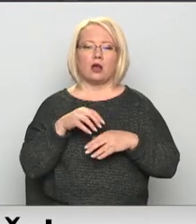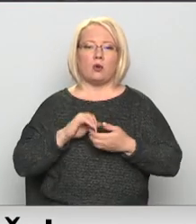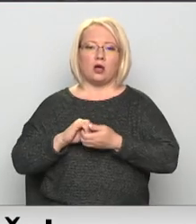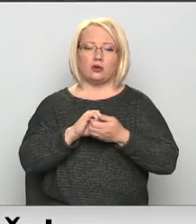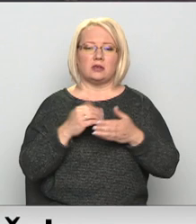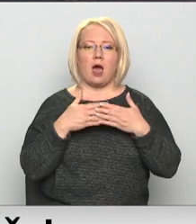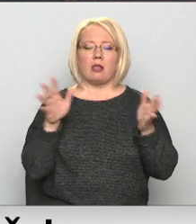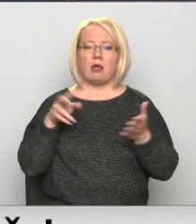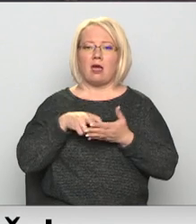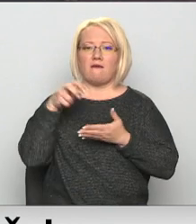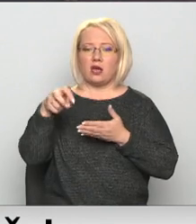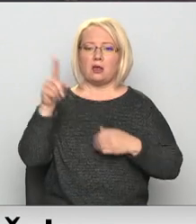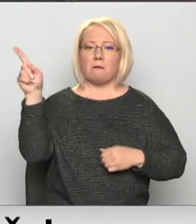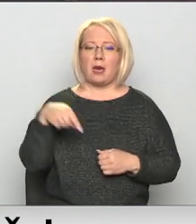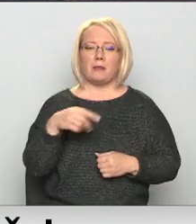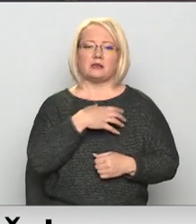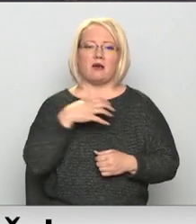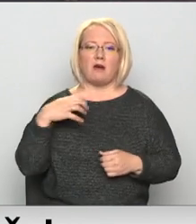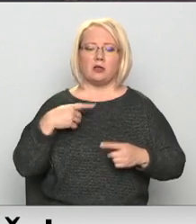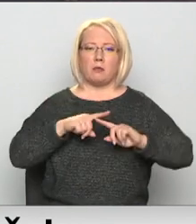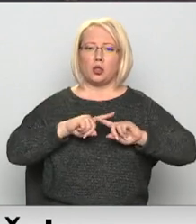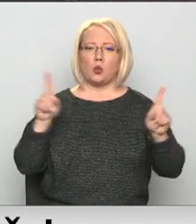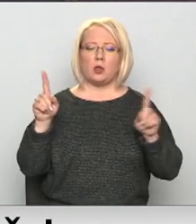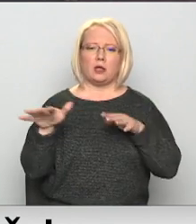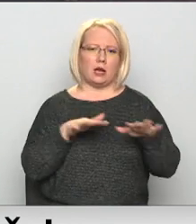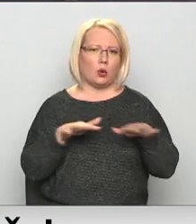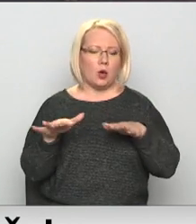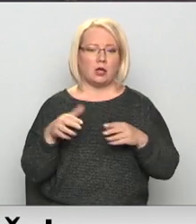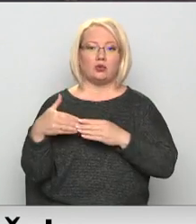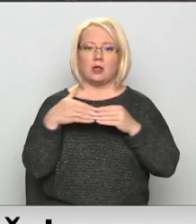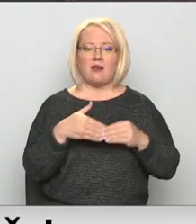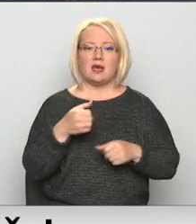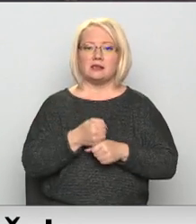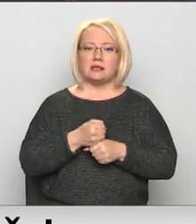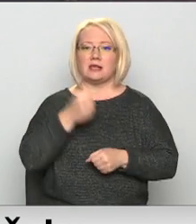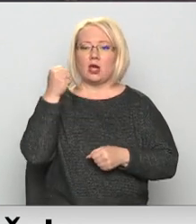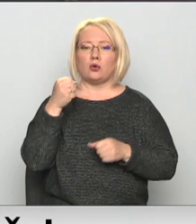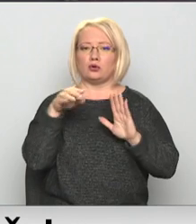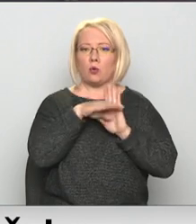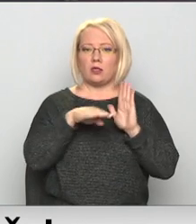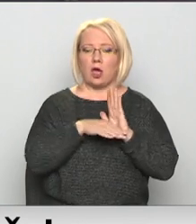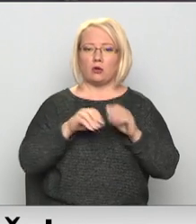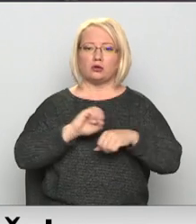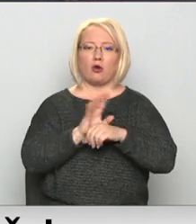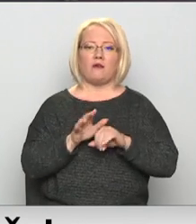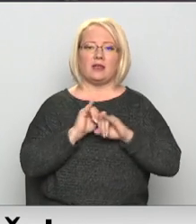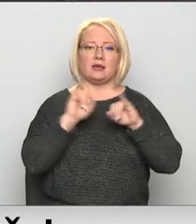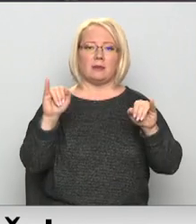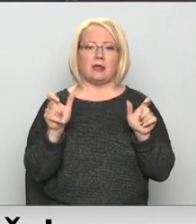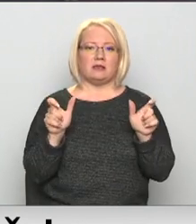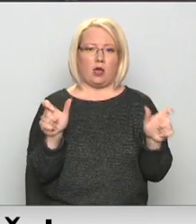atklātā vēstulē pieprasa valdībai nekavējoties rīkoties un ievies stingrus pasākumus COVID-19 izplatības